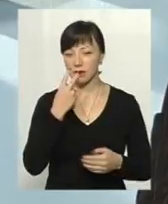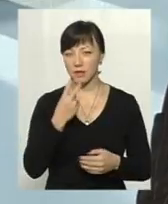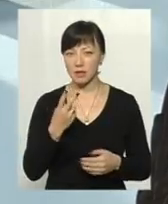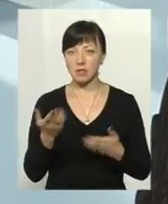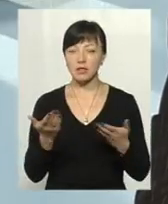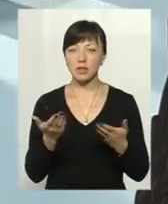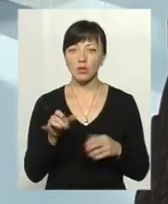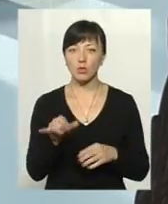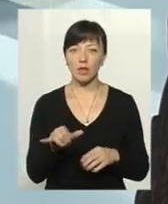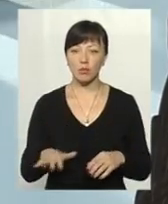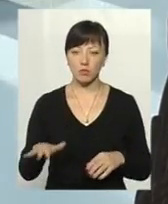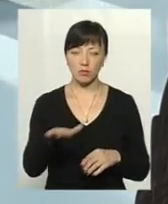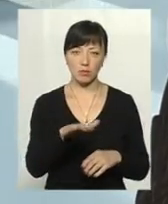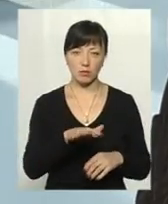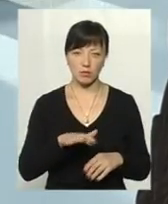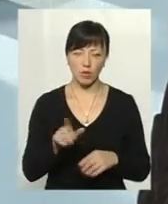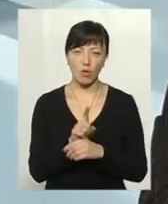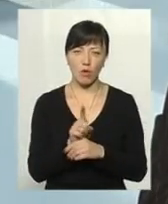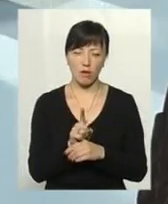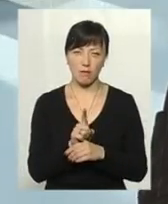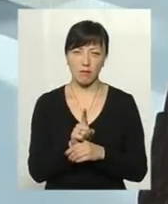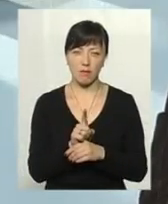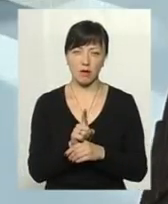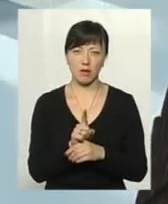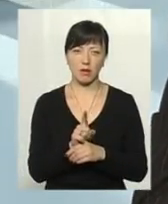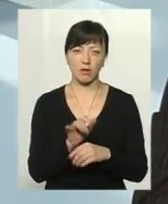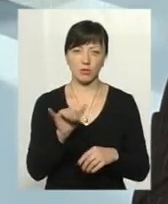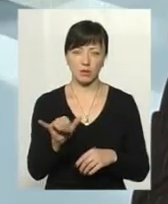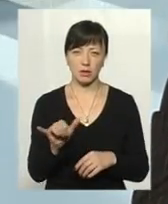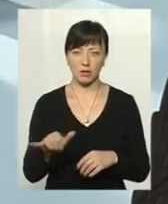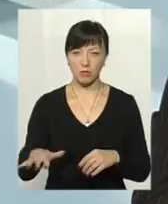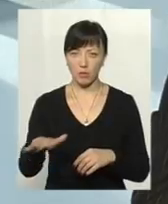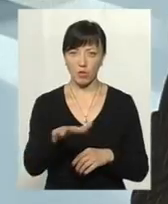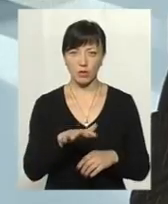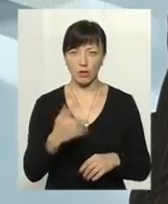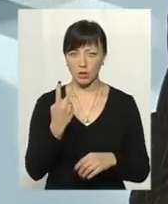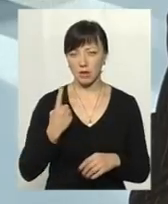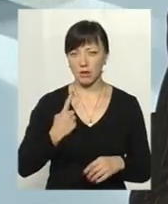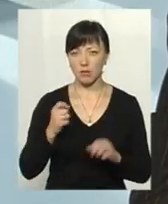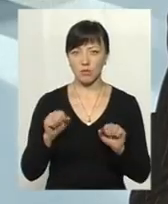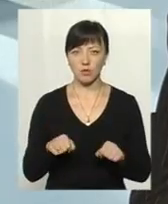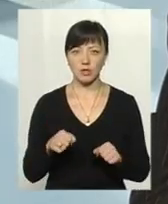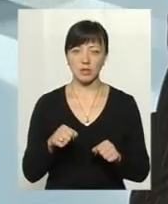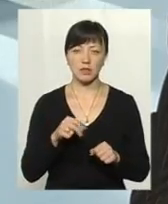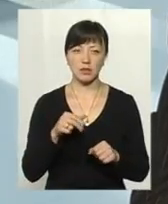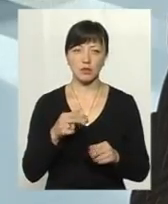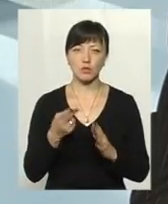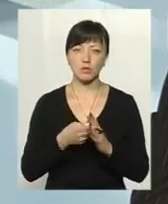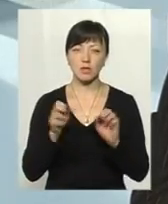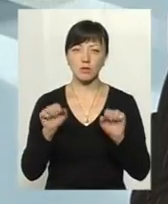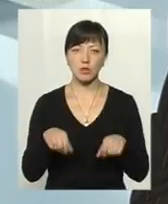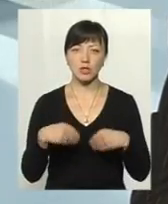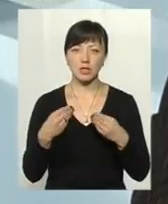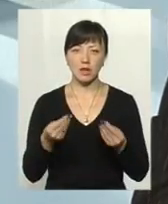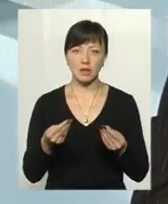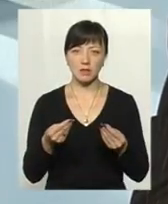скільки в неї житла, яка квадратура в неї. Може, навіть, якщо вона одна проживає, її не працездатно, її субсидія може